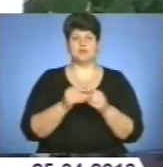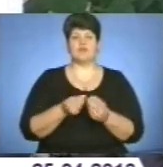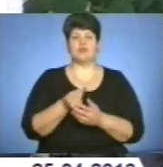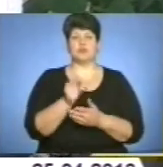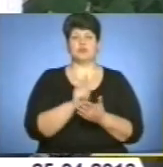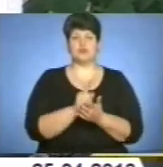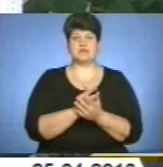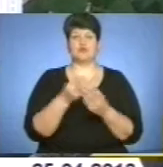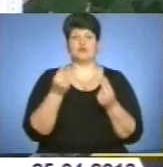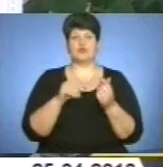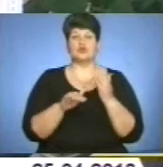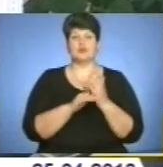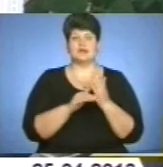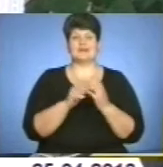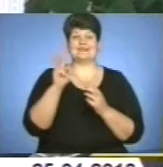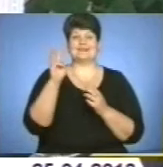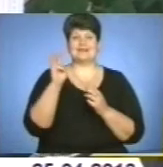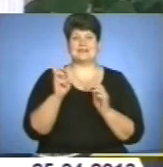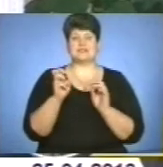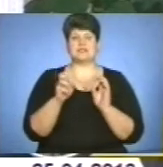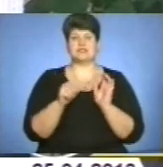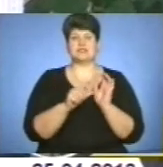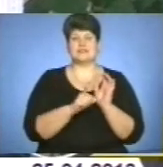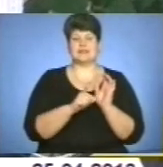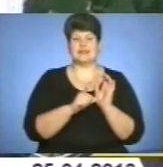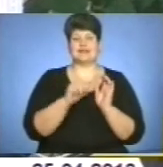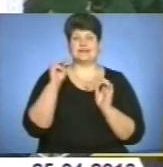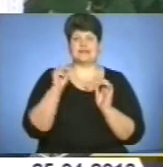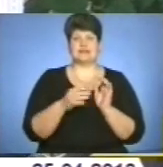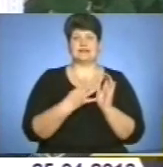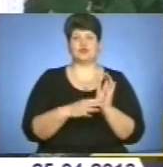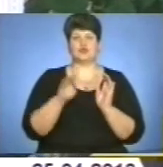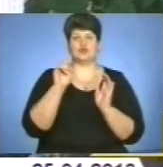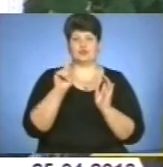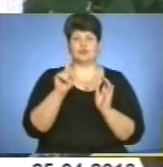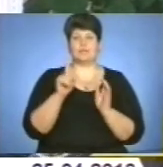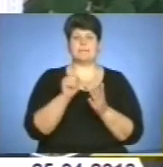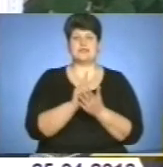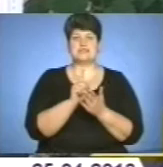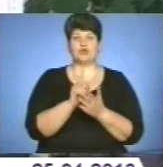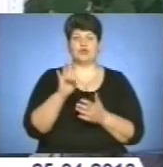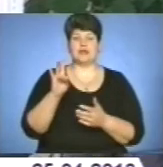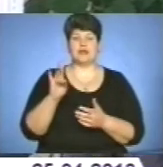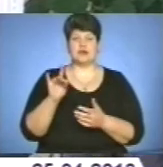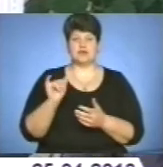та грошової допомоги 306 тисячам 891 пенсіонерів, тому числі